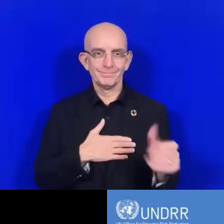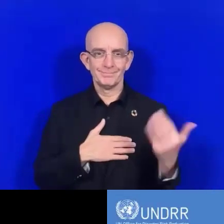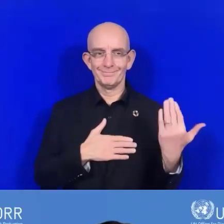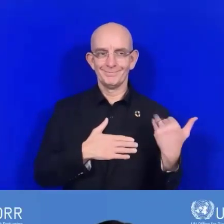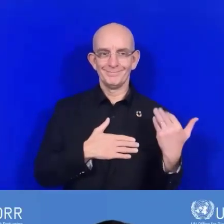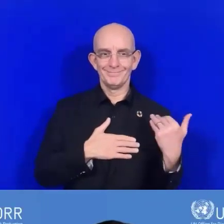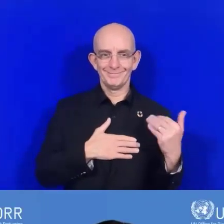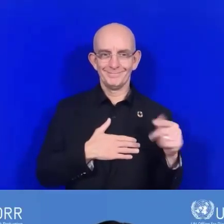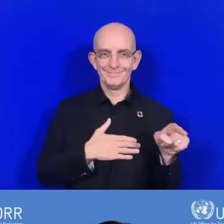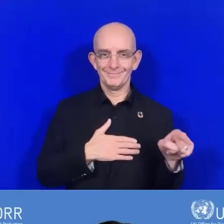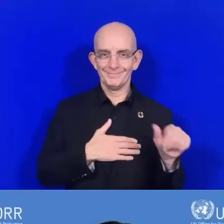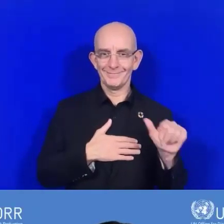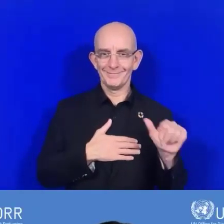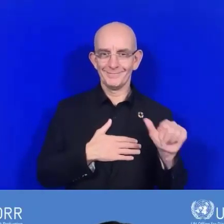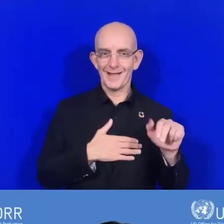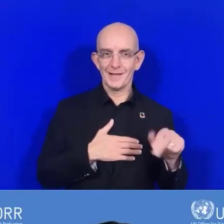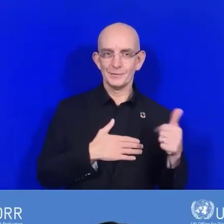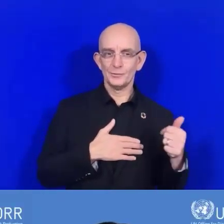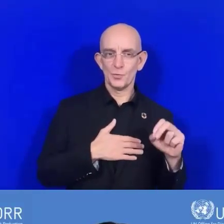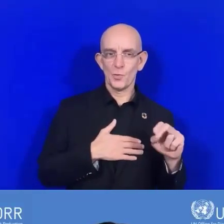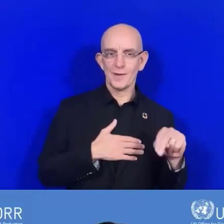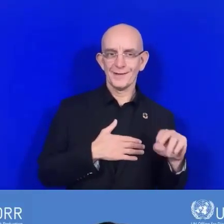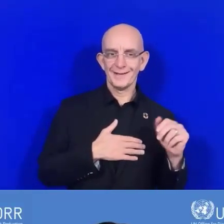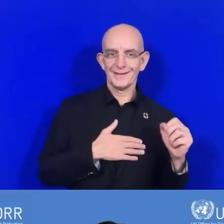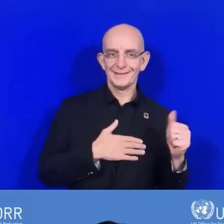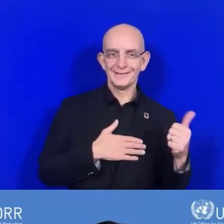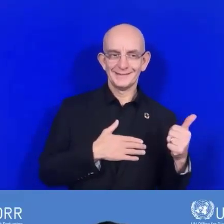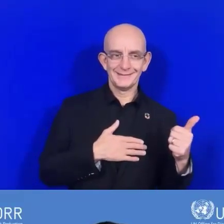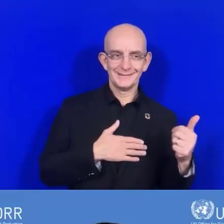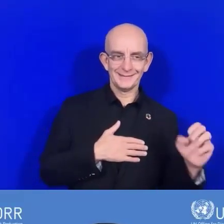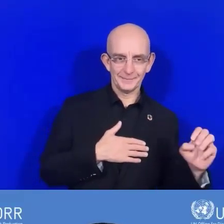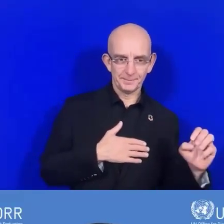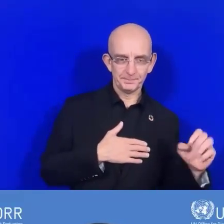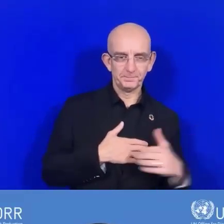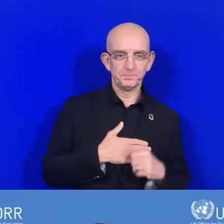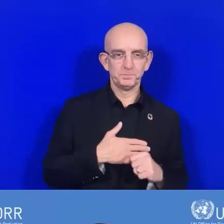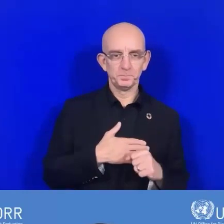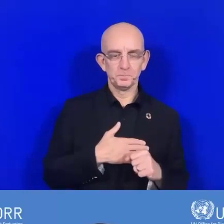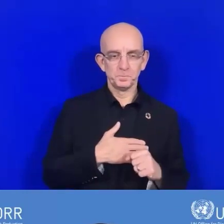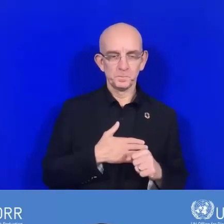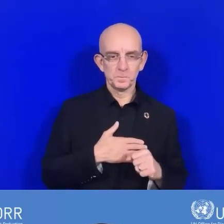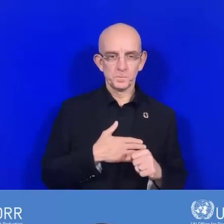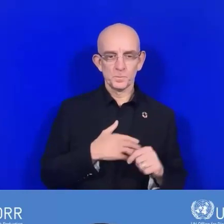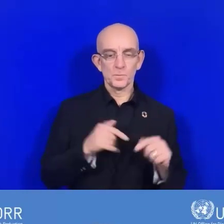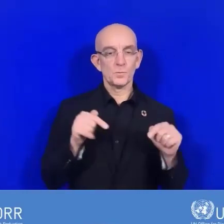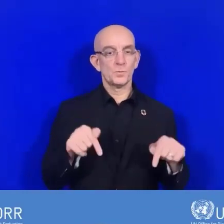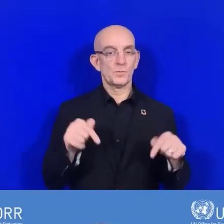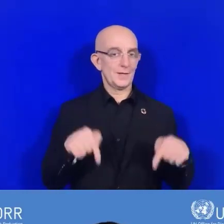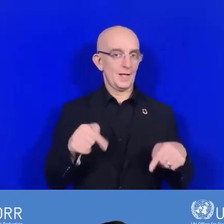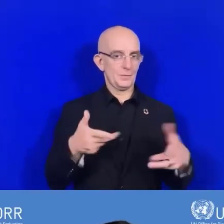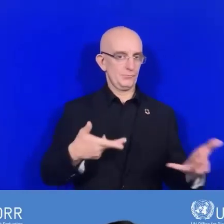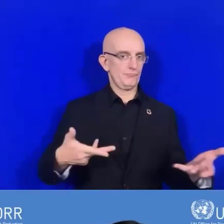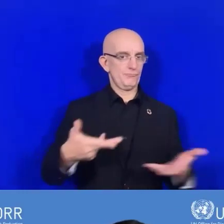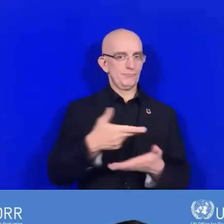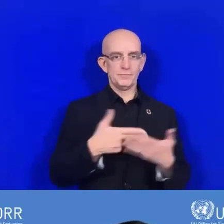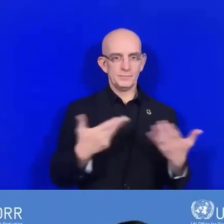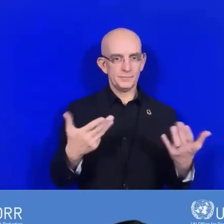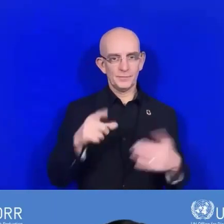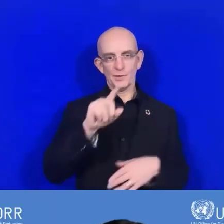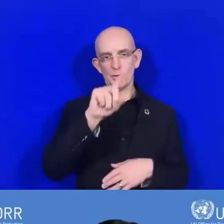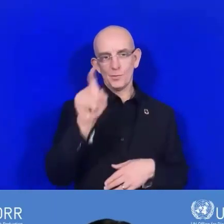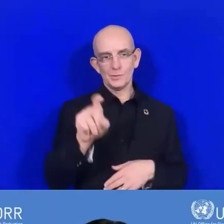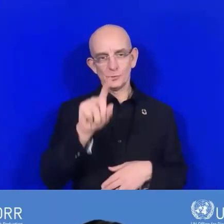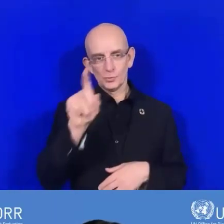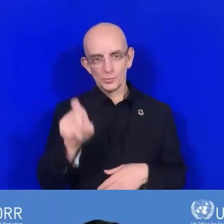parce que nous allons bientôt entrer dans la phase des questions-réponses. J'ai déjà une question, une première question pour